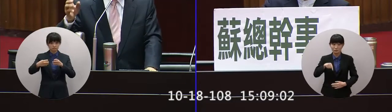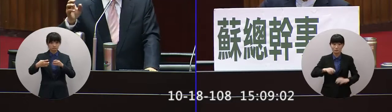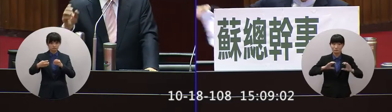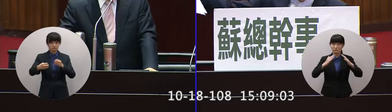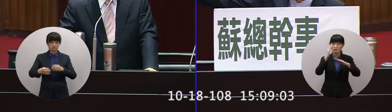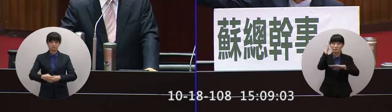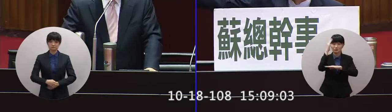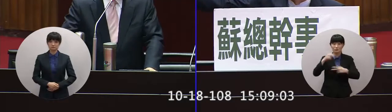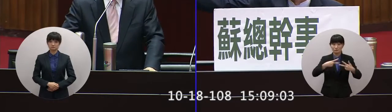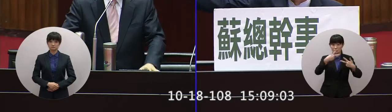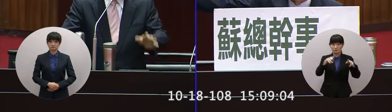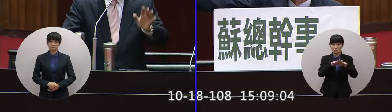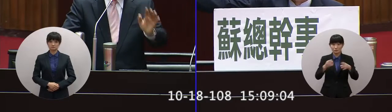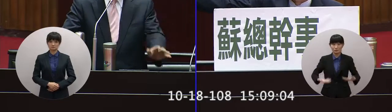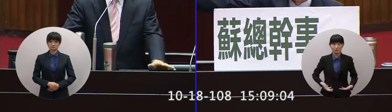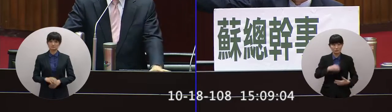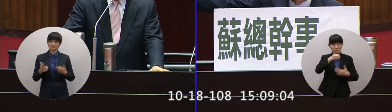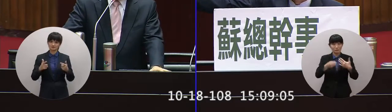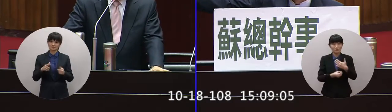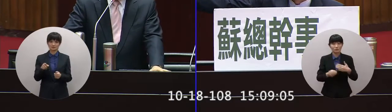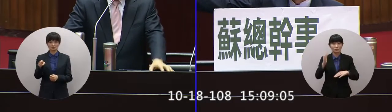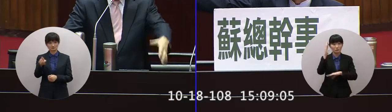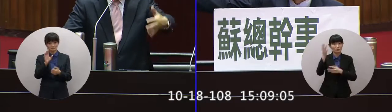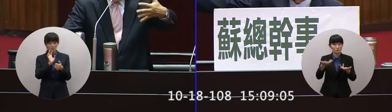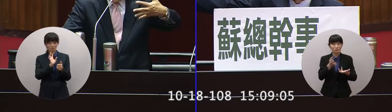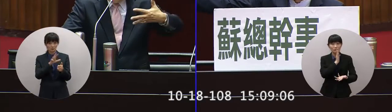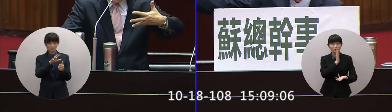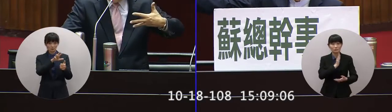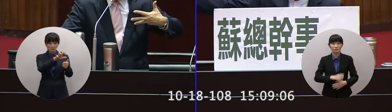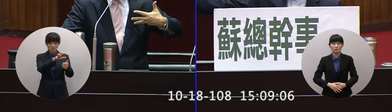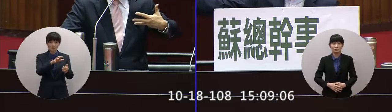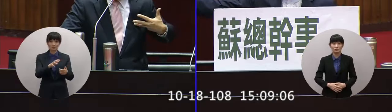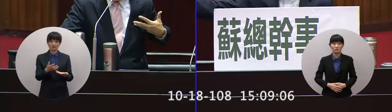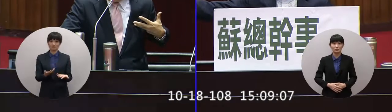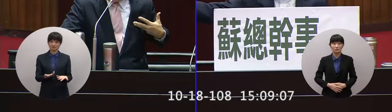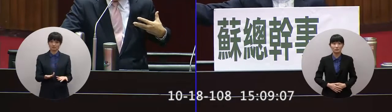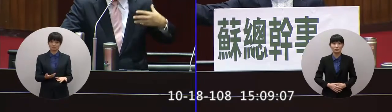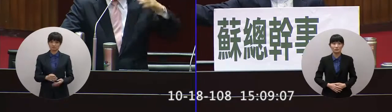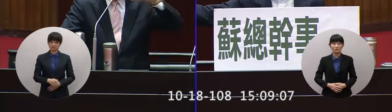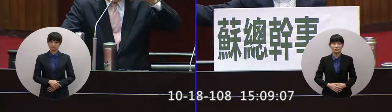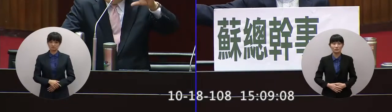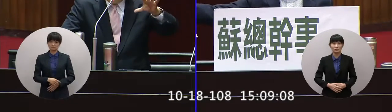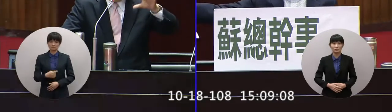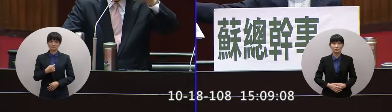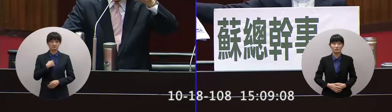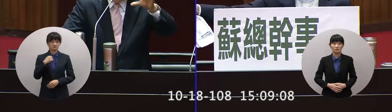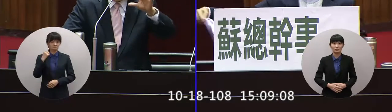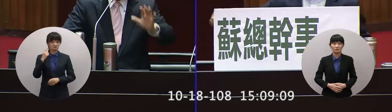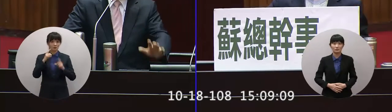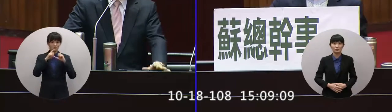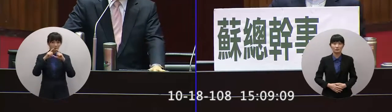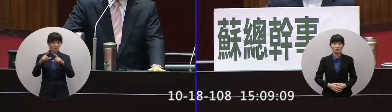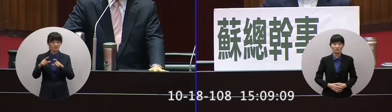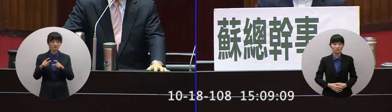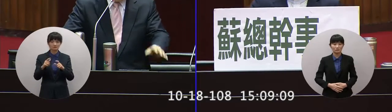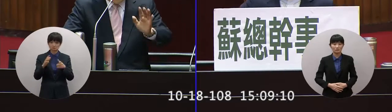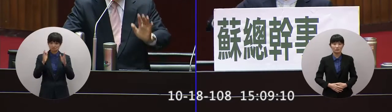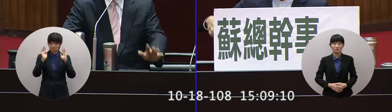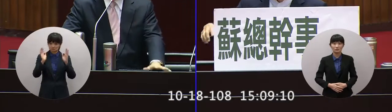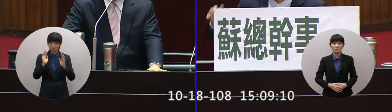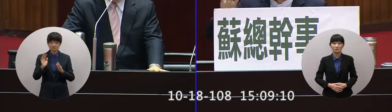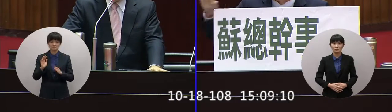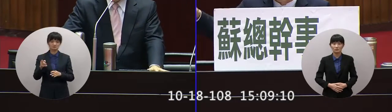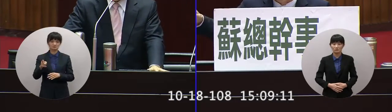你為什麼是國政喔只有一直罵又不能讓人家好好的來談國政事務